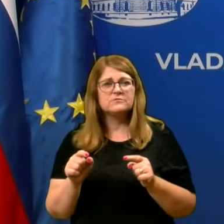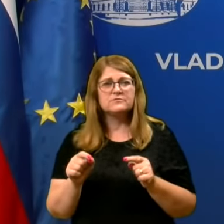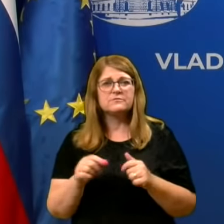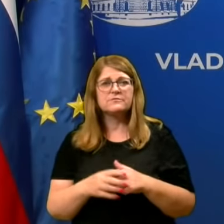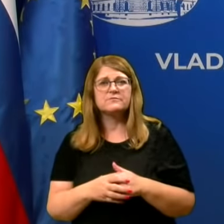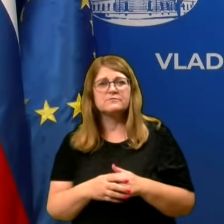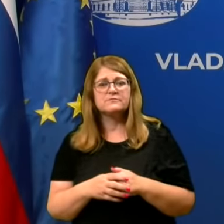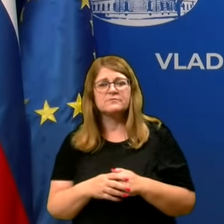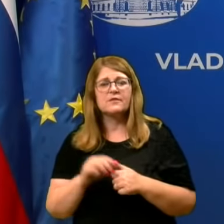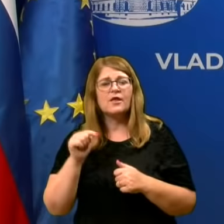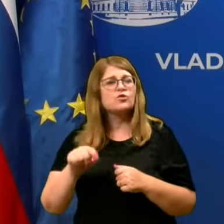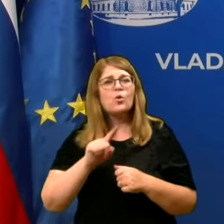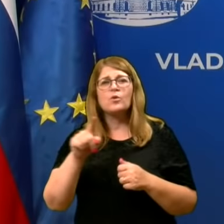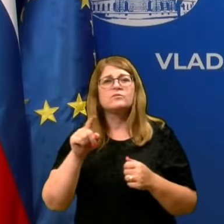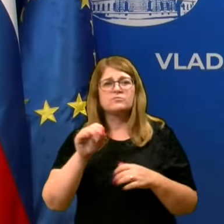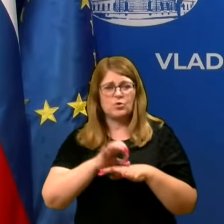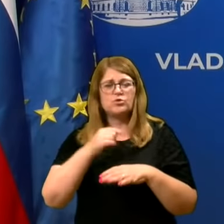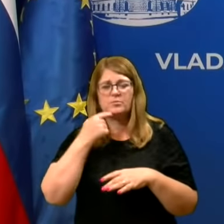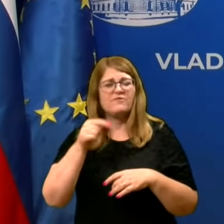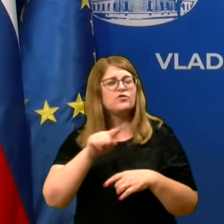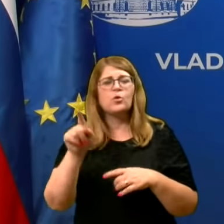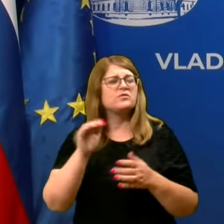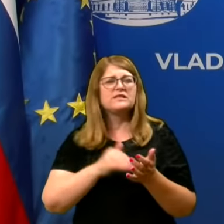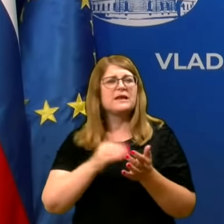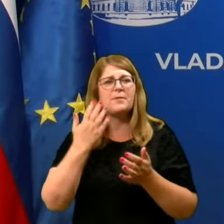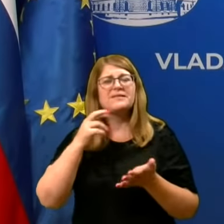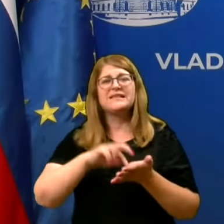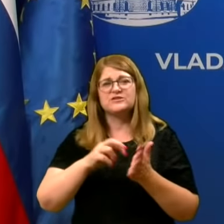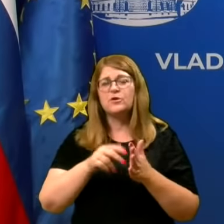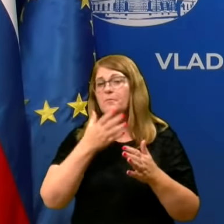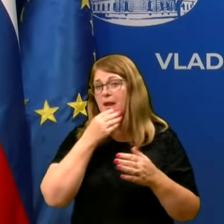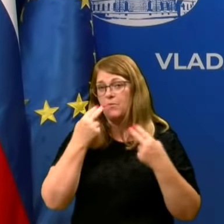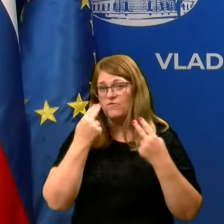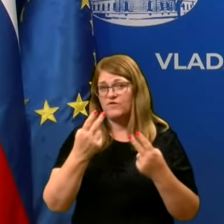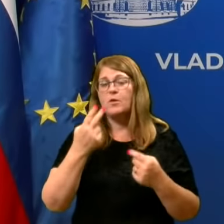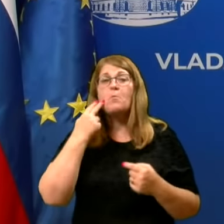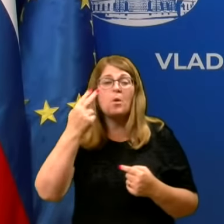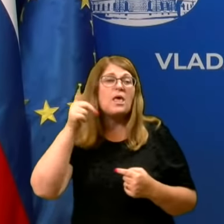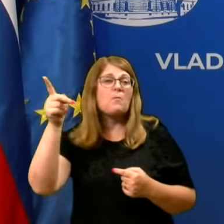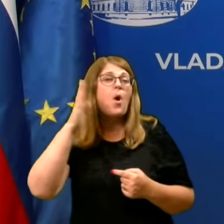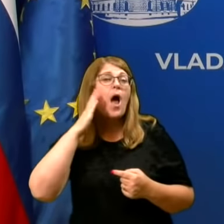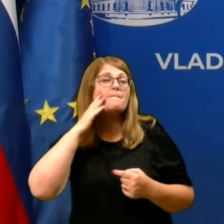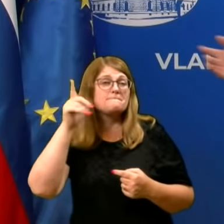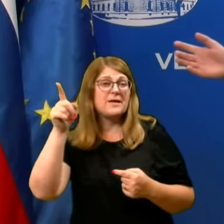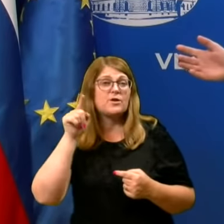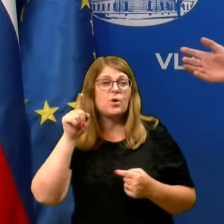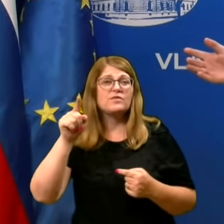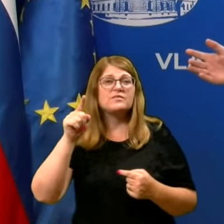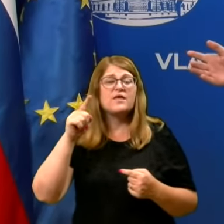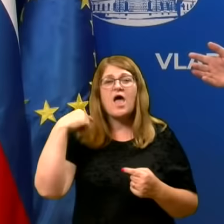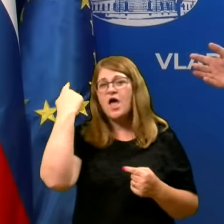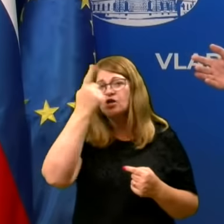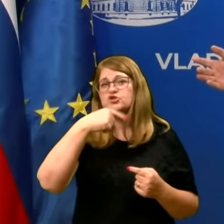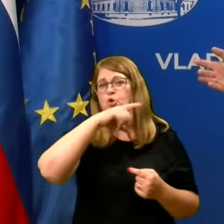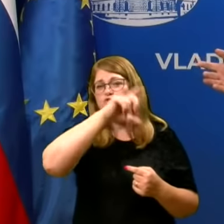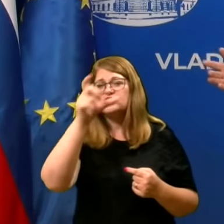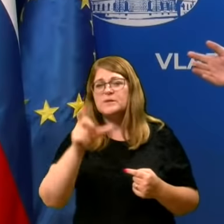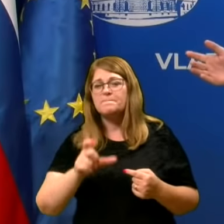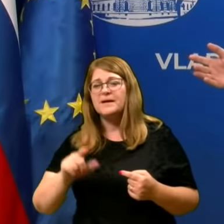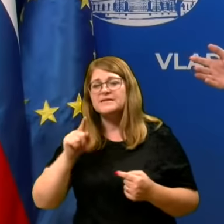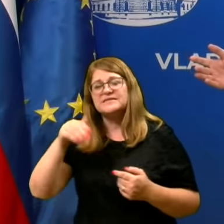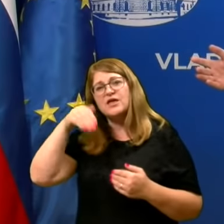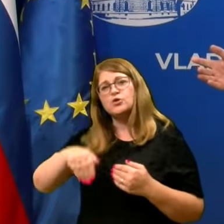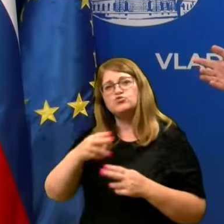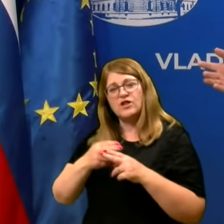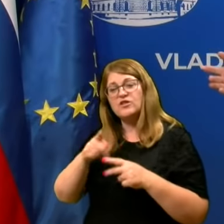To ni treba biti posebno strokovnjak, pa lepo vidimo. Pa poglejmo Ameriko, ta sončni pas, kot on imenujejo te južne države, tam